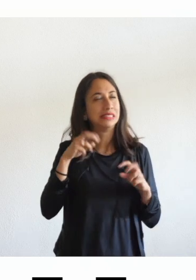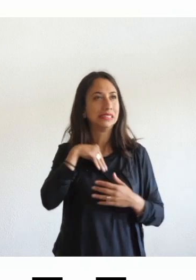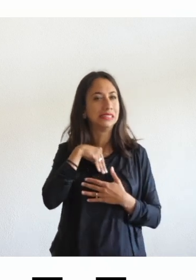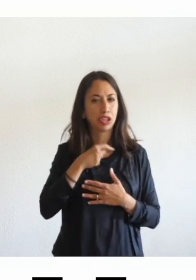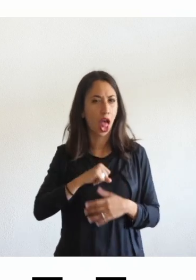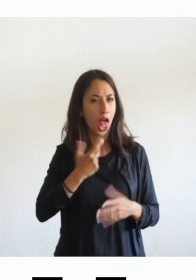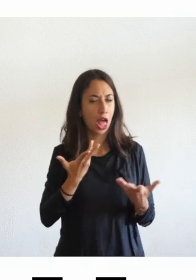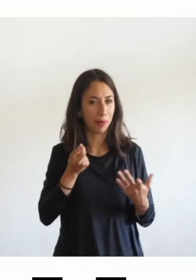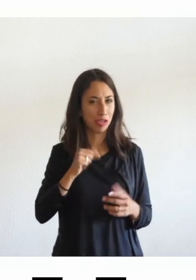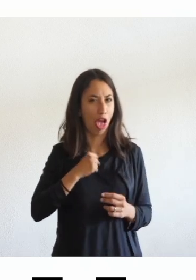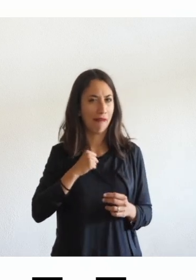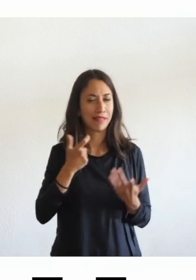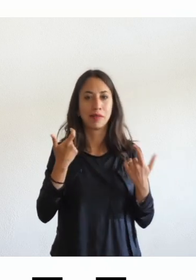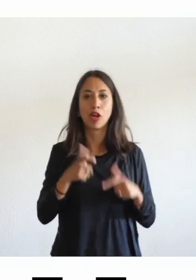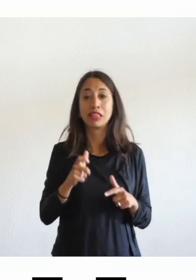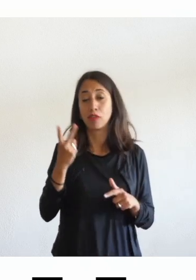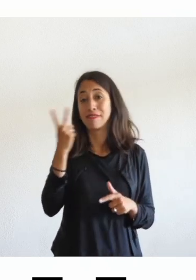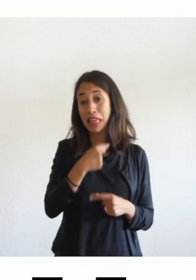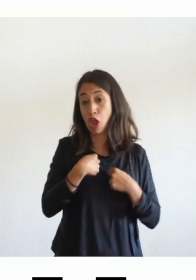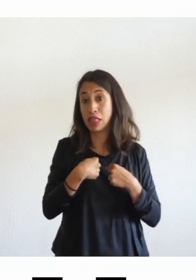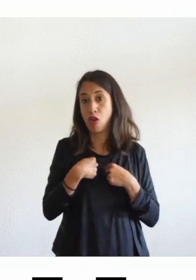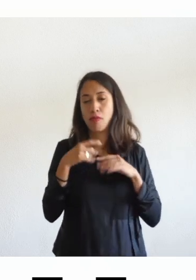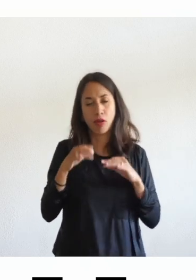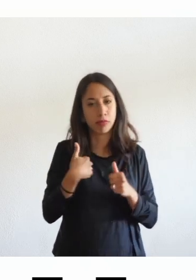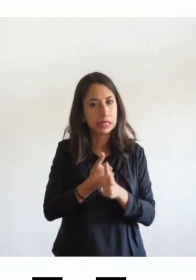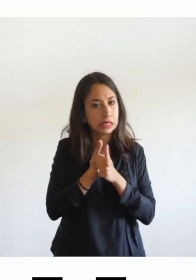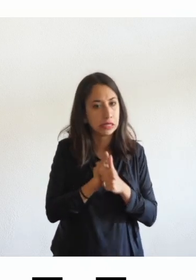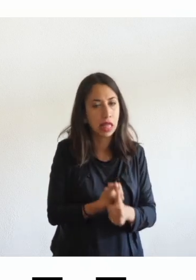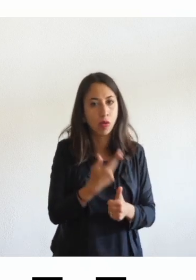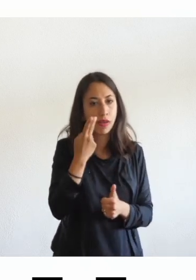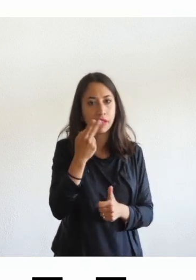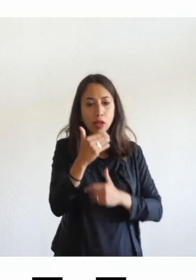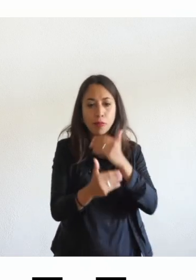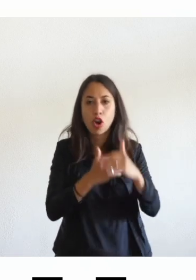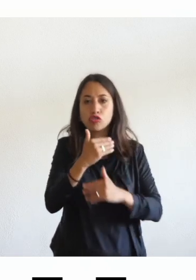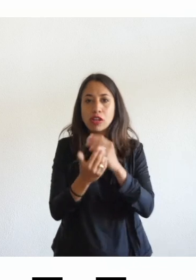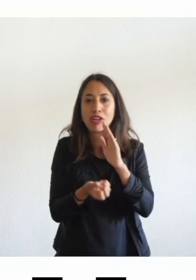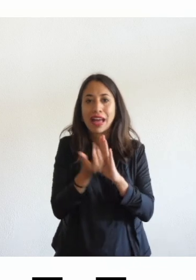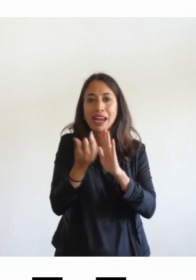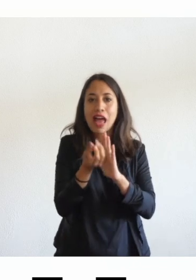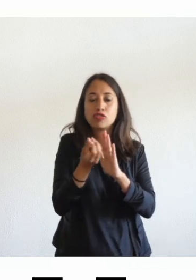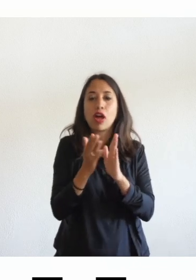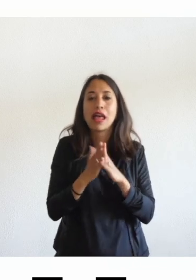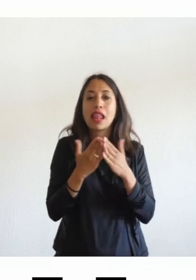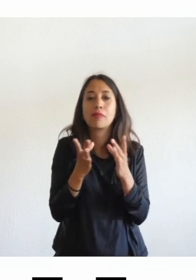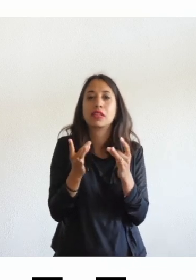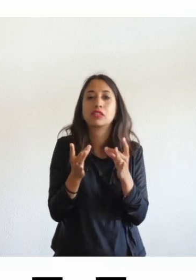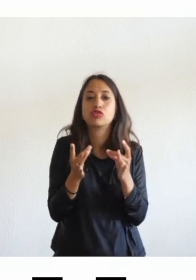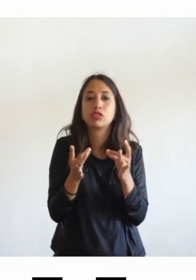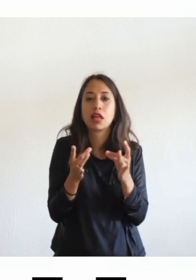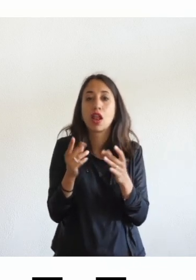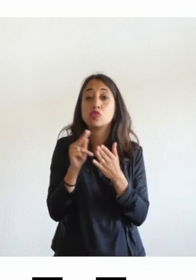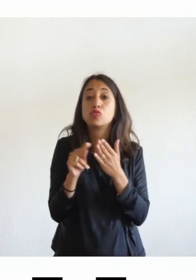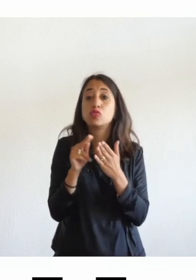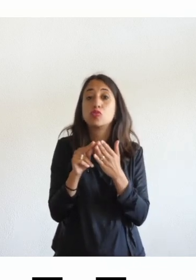perché io in prima persona ho seguito il processo di creazione di libri digitali da parte delle